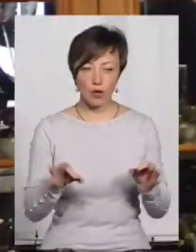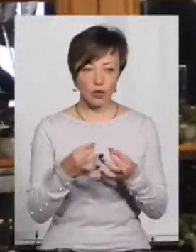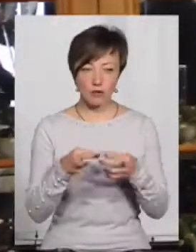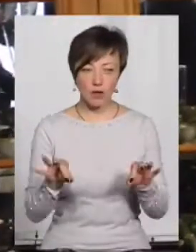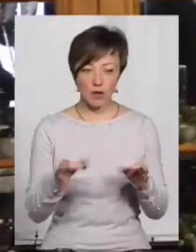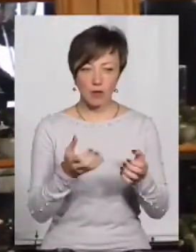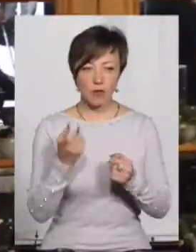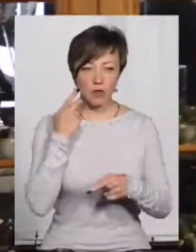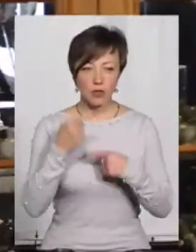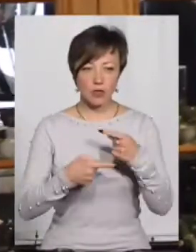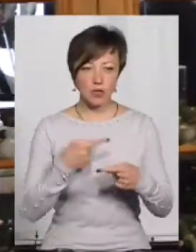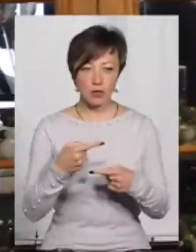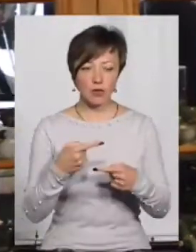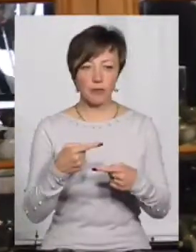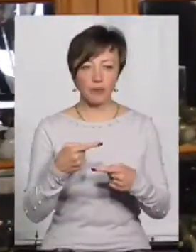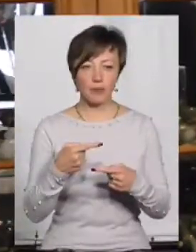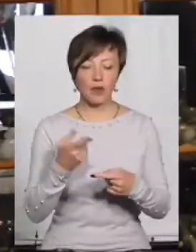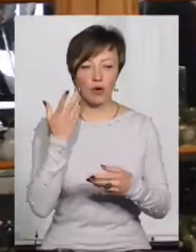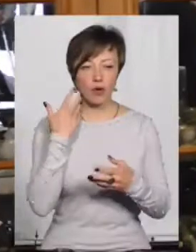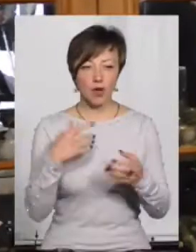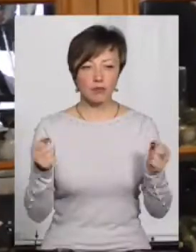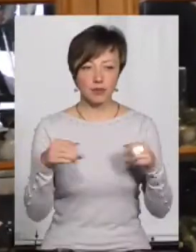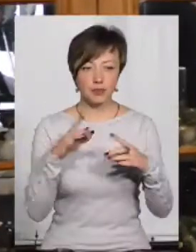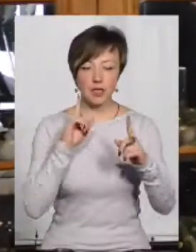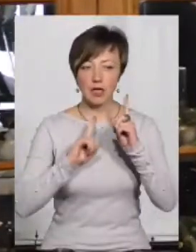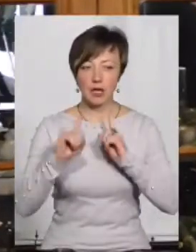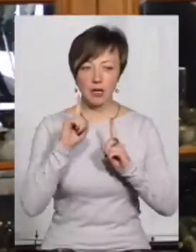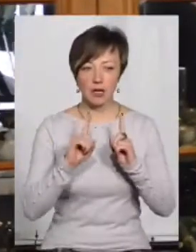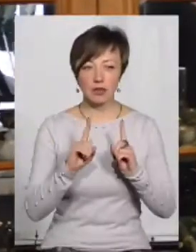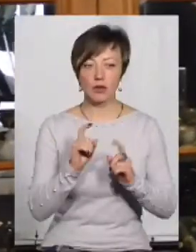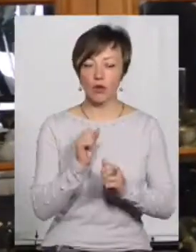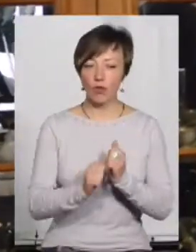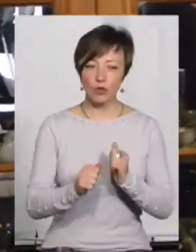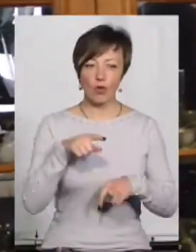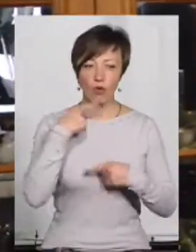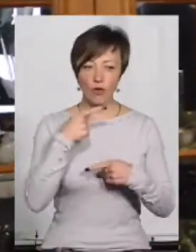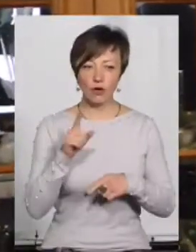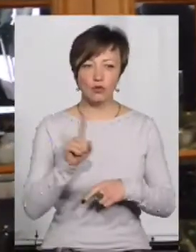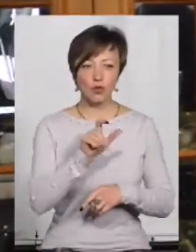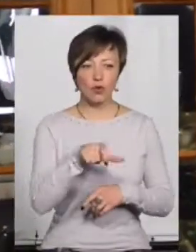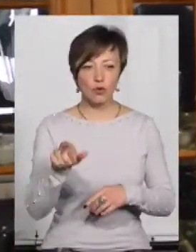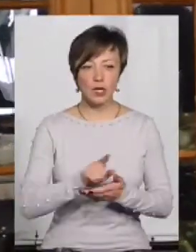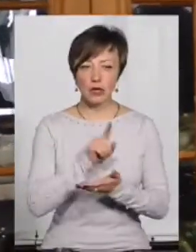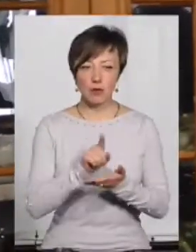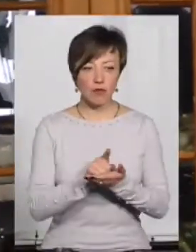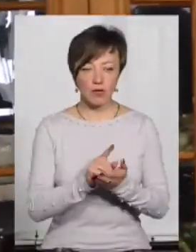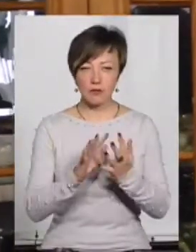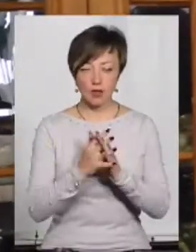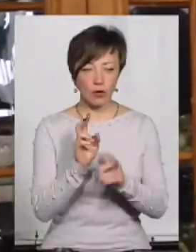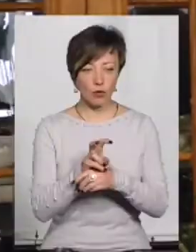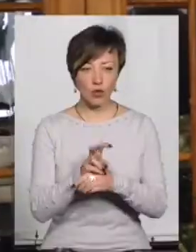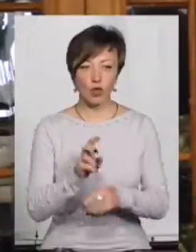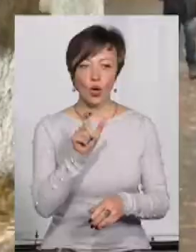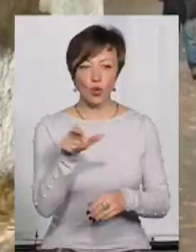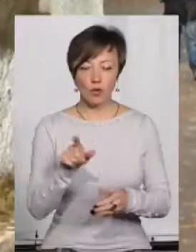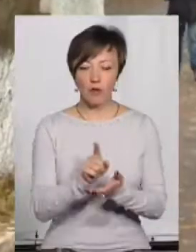брати. Постійно на оперативках, коли збирав людей, на кожній нараді говорив про те, що люди не повинні в село ходити, люди повинні